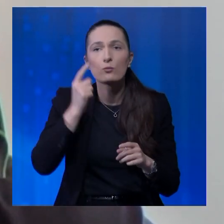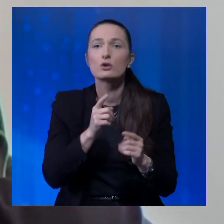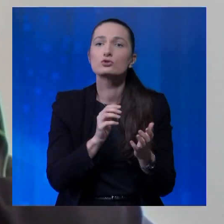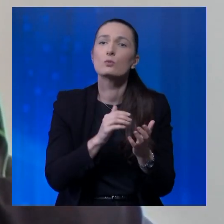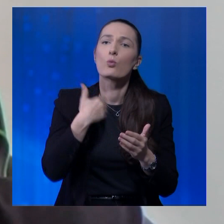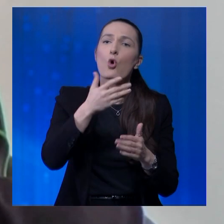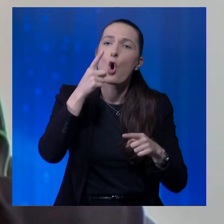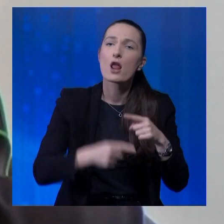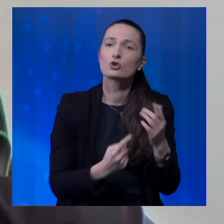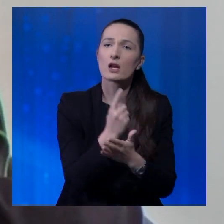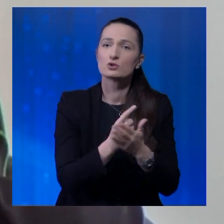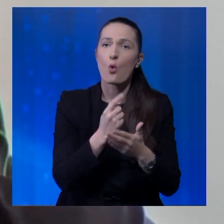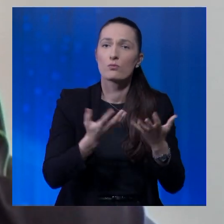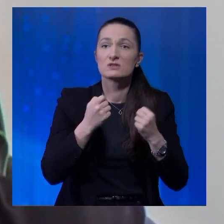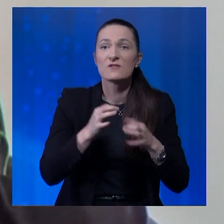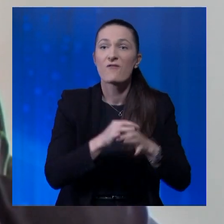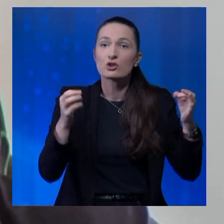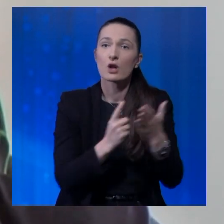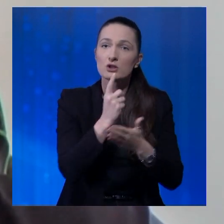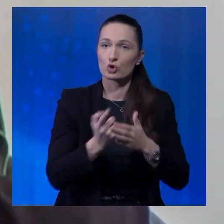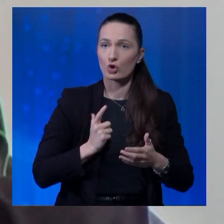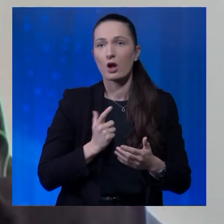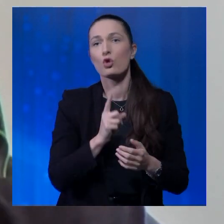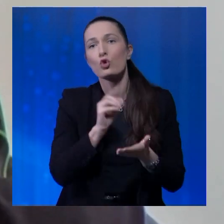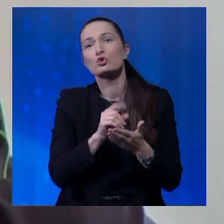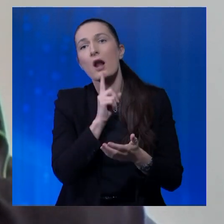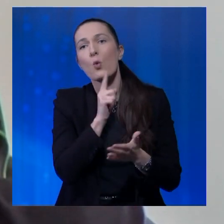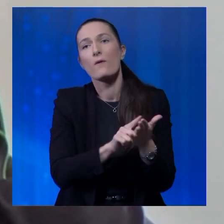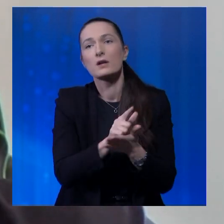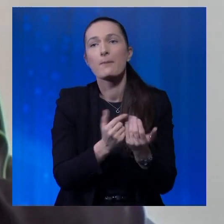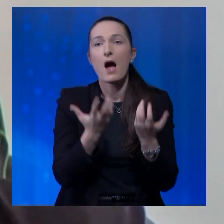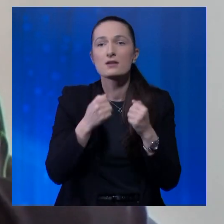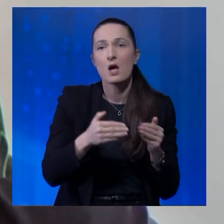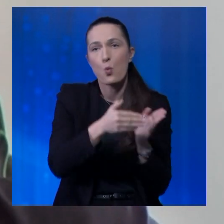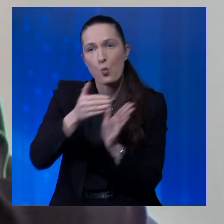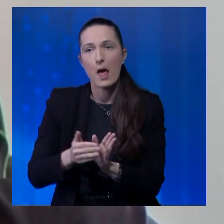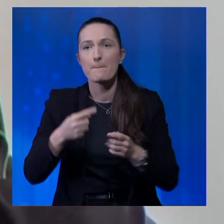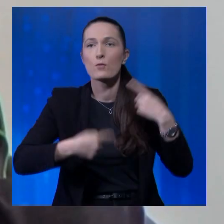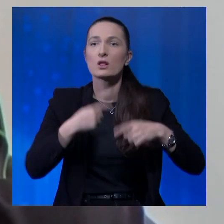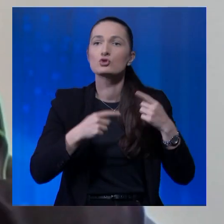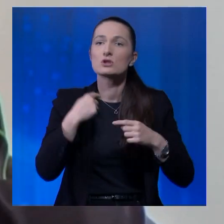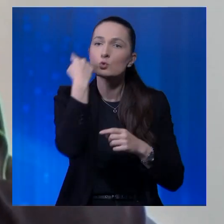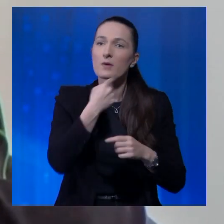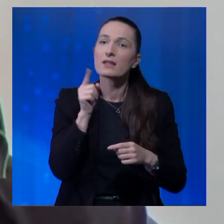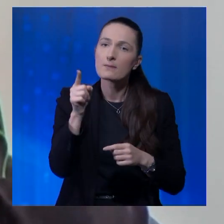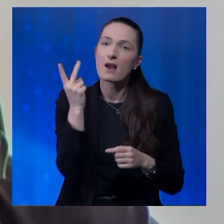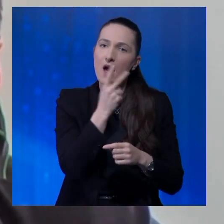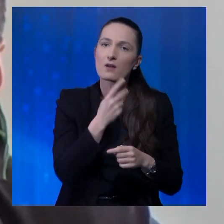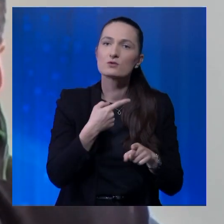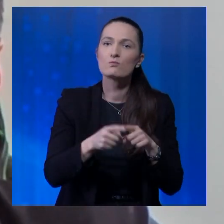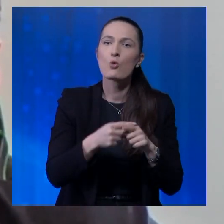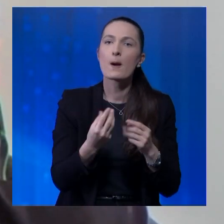konačne rezultate, odnosno na zvanične rezultate, čekati još neko vrijeme, a sa ugla političkih subjekata njima naravno da se zbog